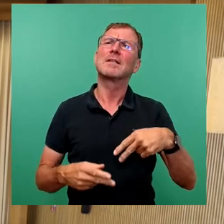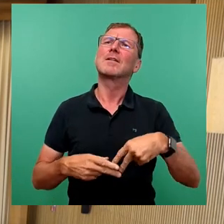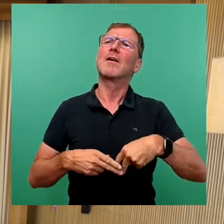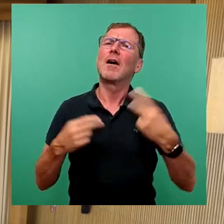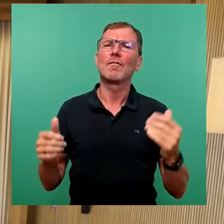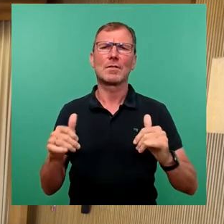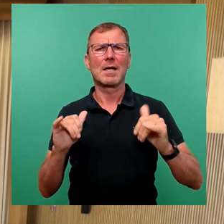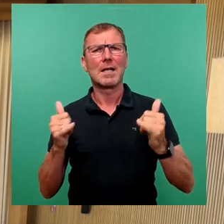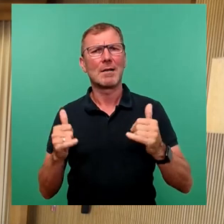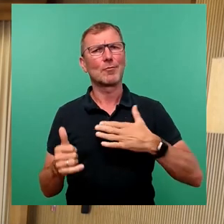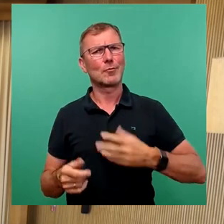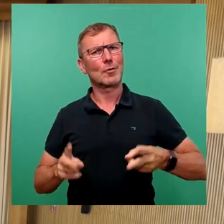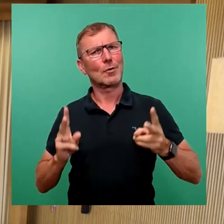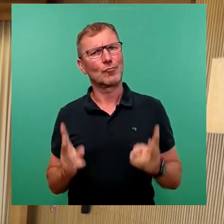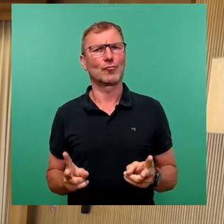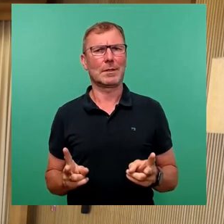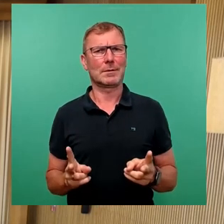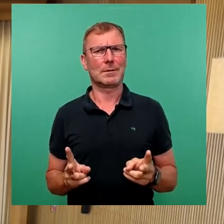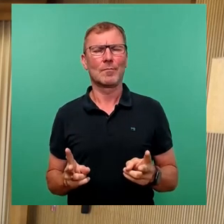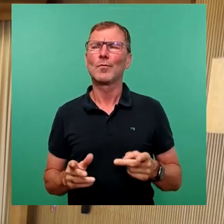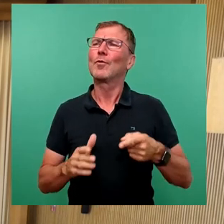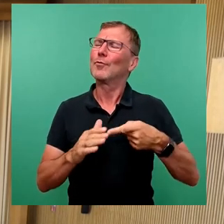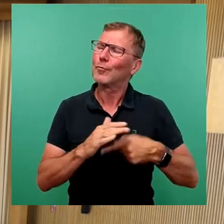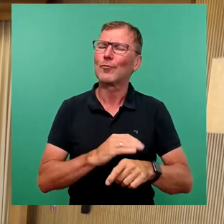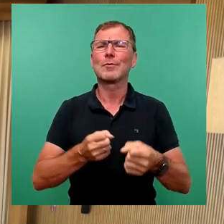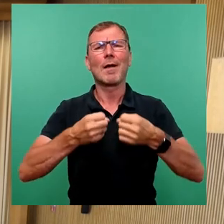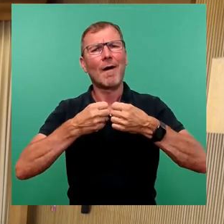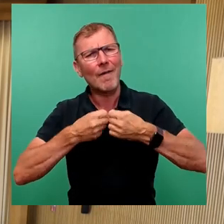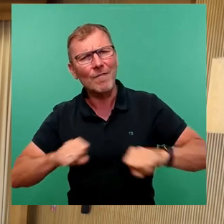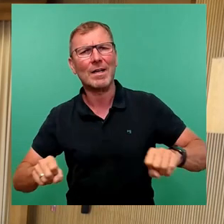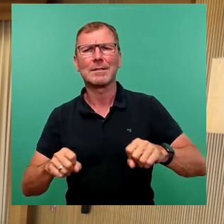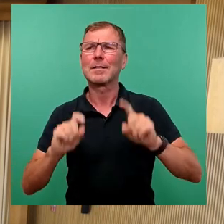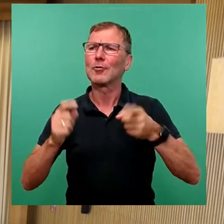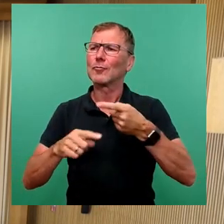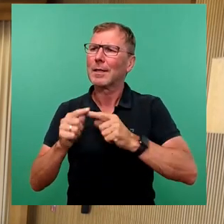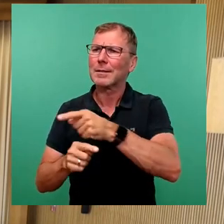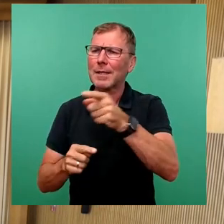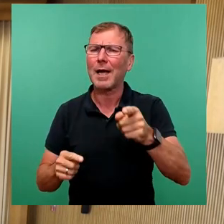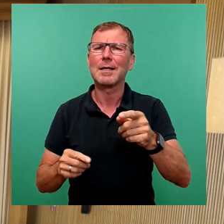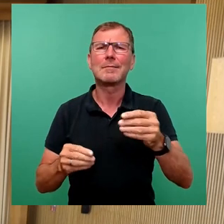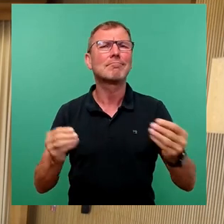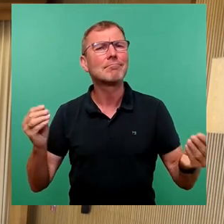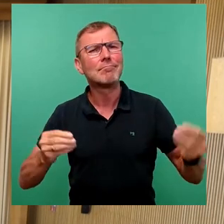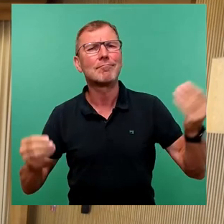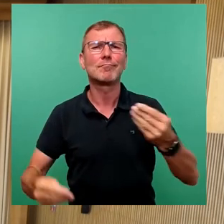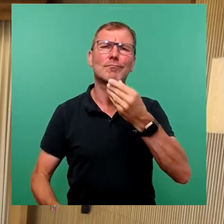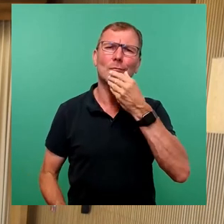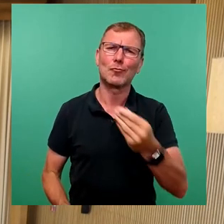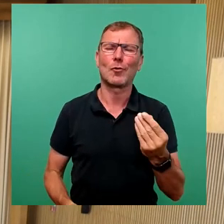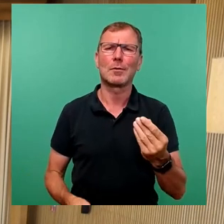Leben in unserer Stadt durch die Feste in den Stadtteilen bereichert. Neben kleineren